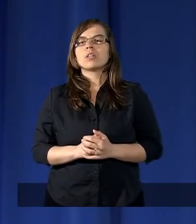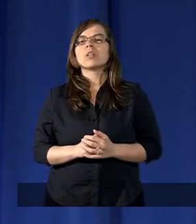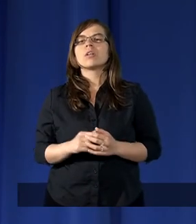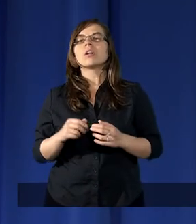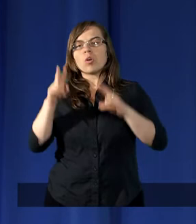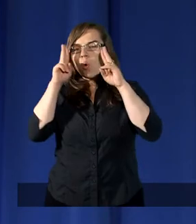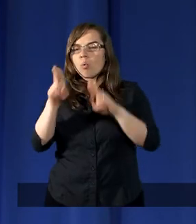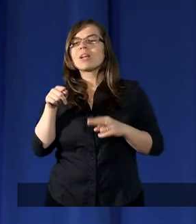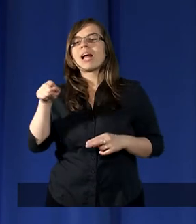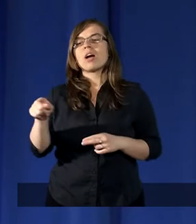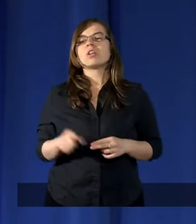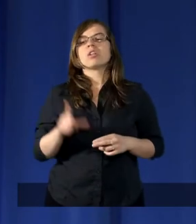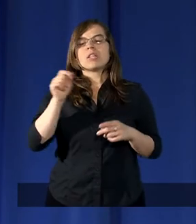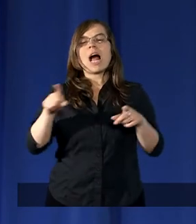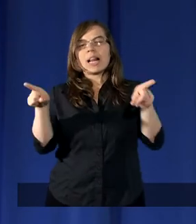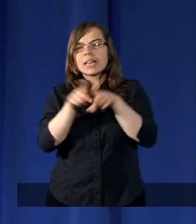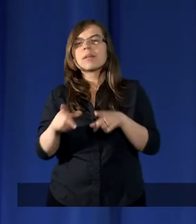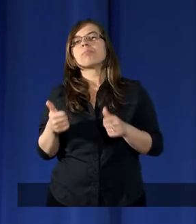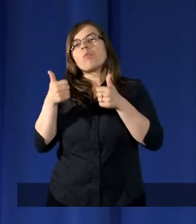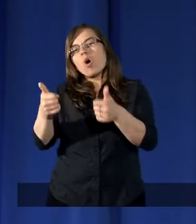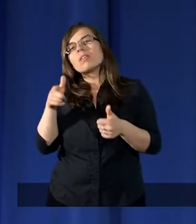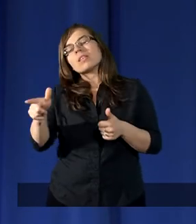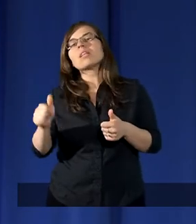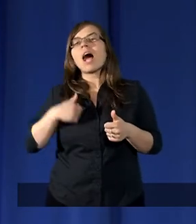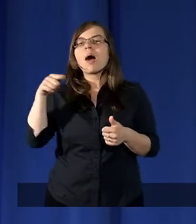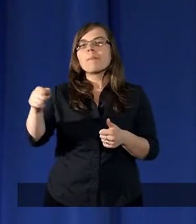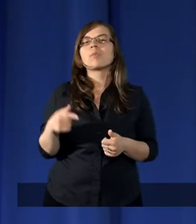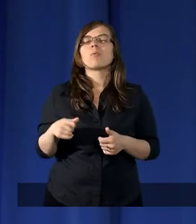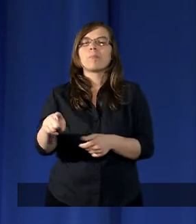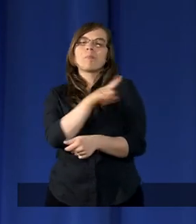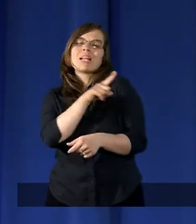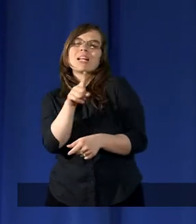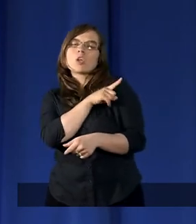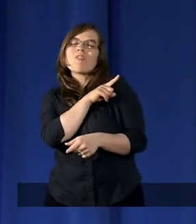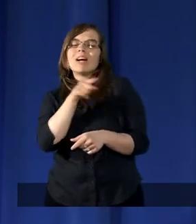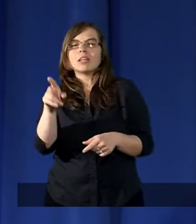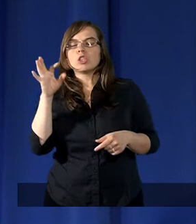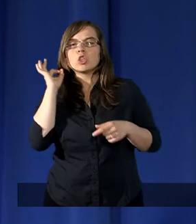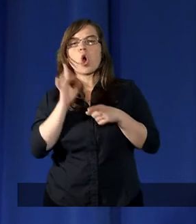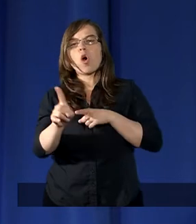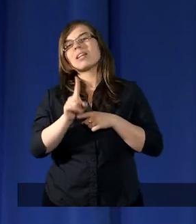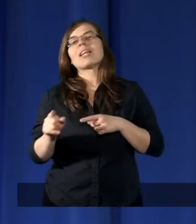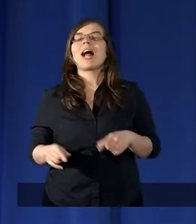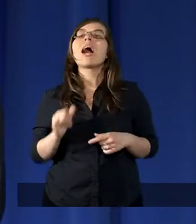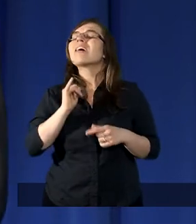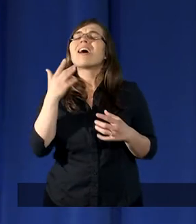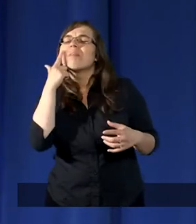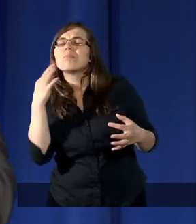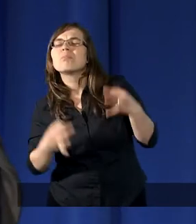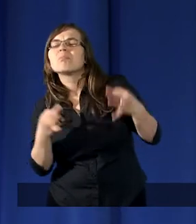uznała, czy też postawiła, aby go pilnowała. Jak przypuszczamy,